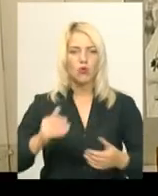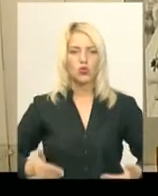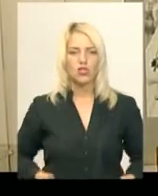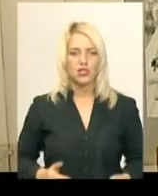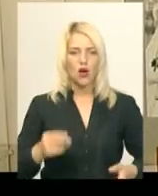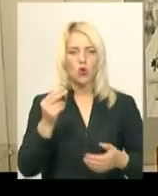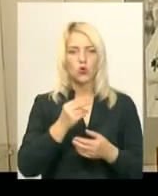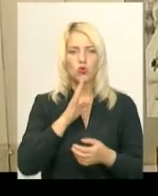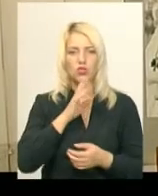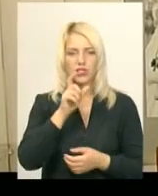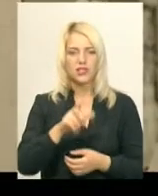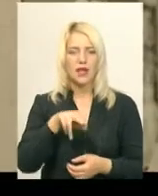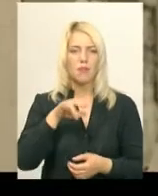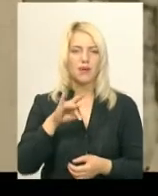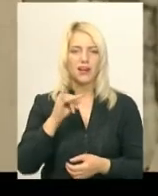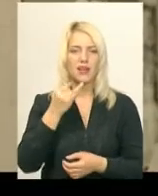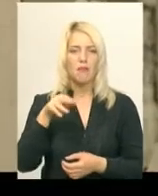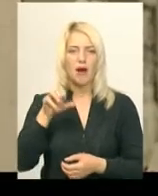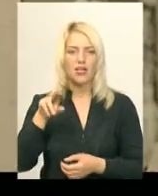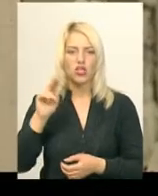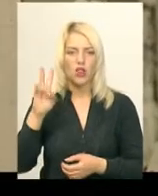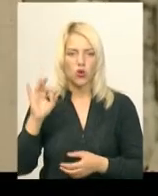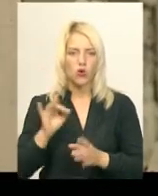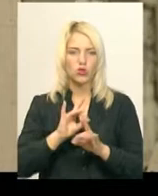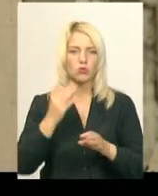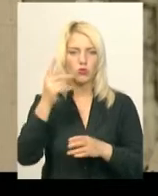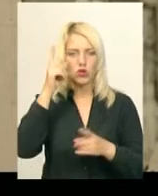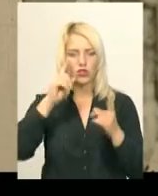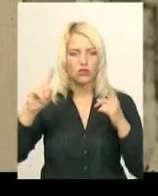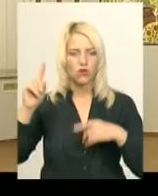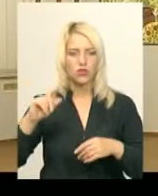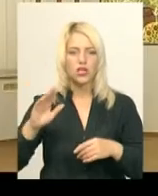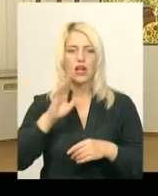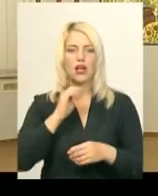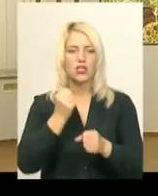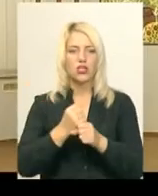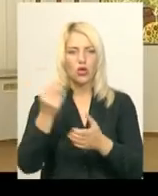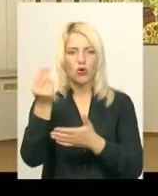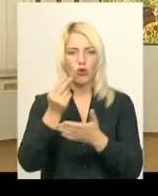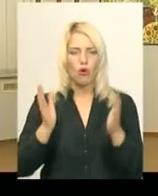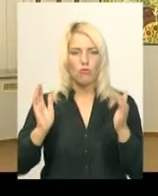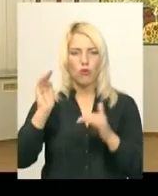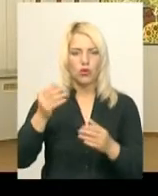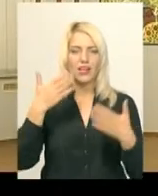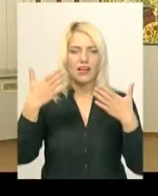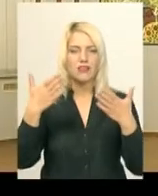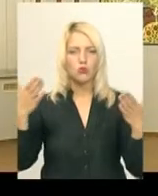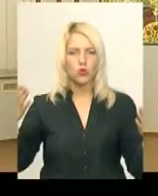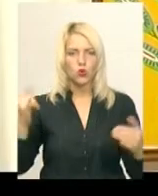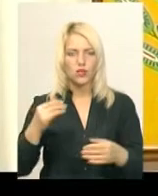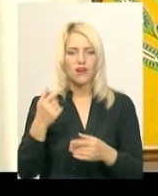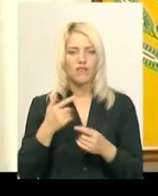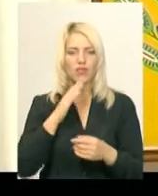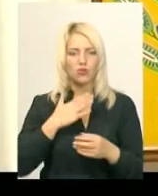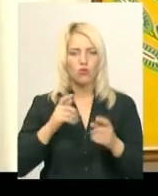Приймаченко та розповідатимуть про її творчість. Роботи мисткині саме зараз експонуються в музеї. Ви їх зараз бачите на цих кадрах.